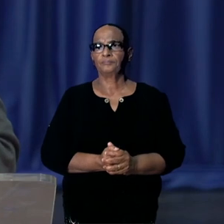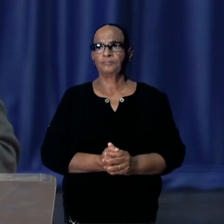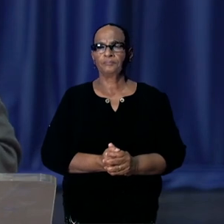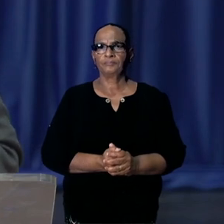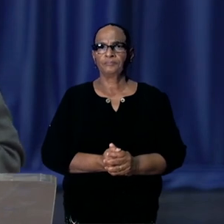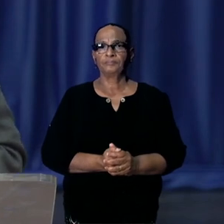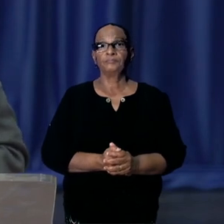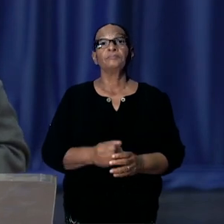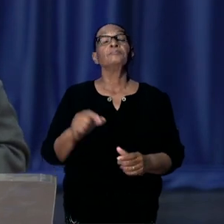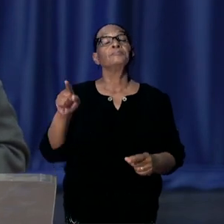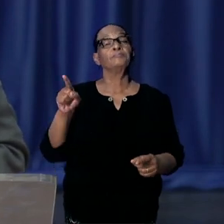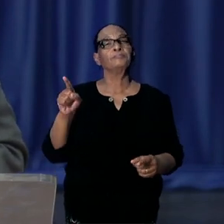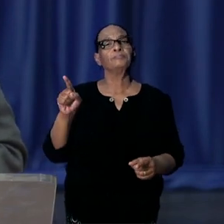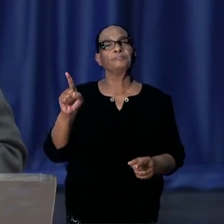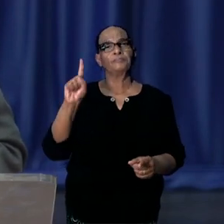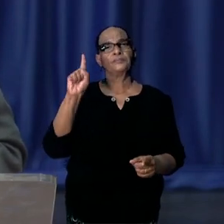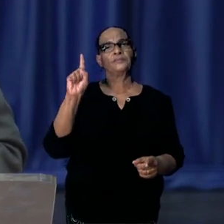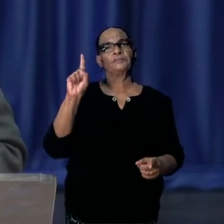Heer Chandrala.